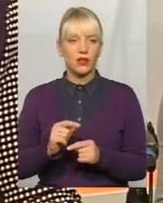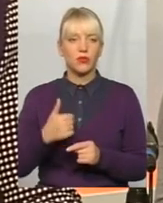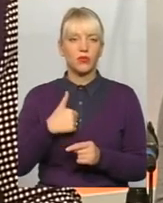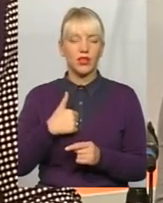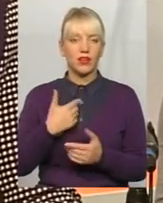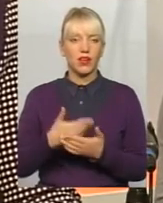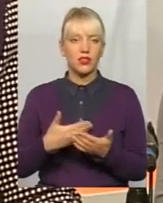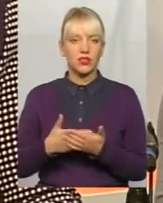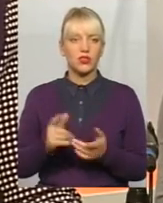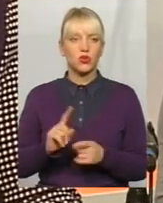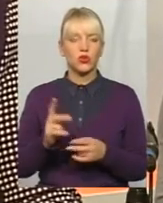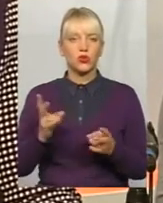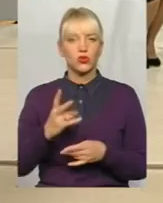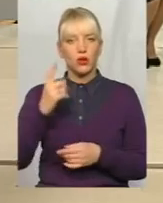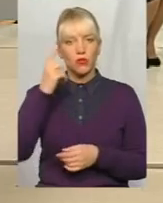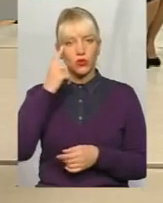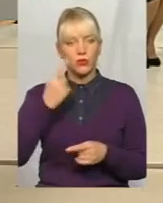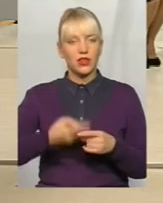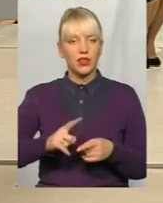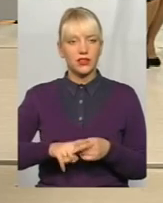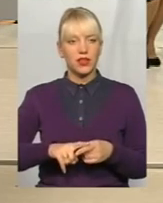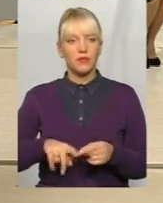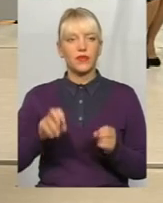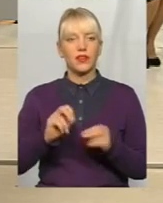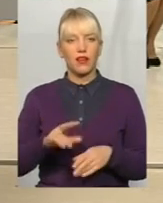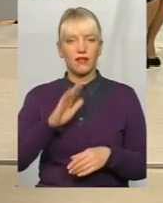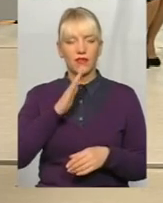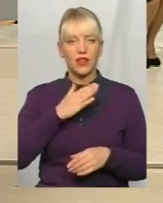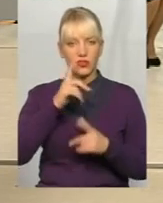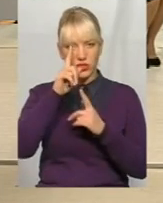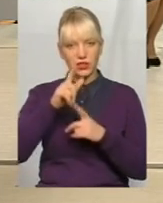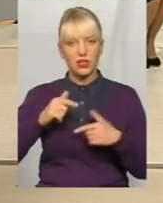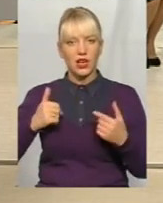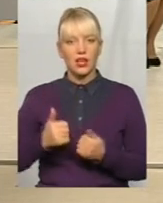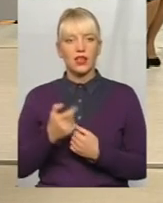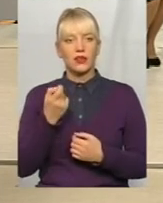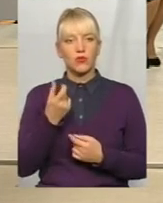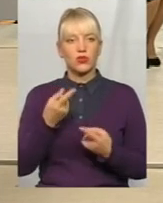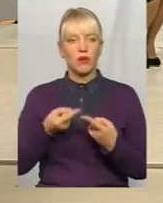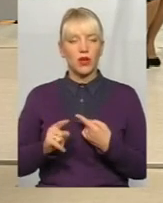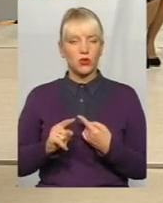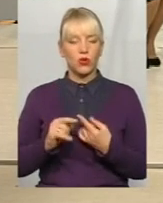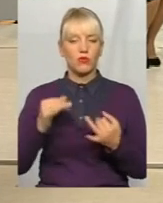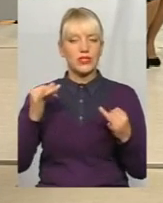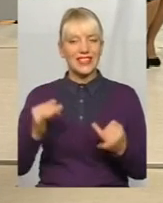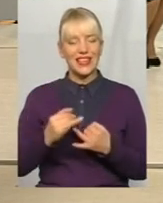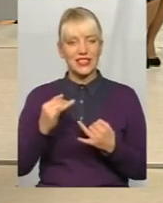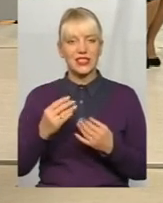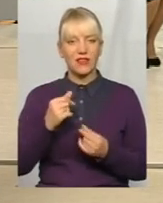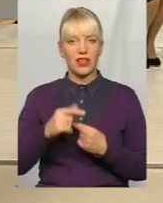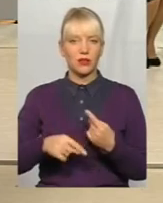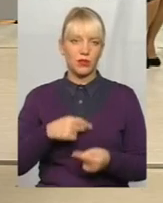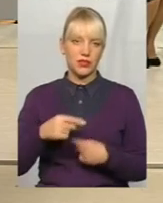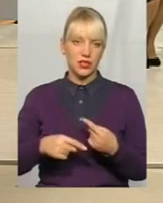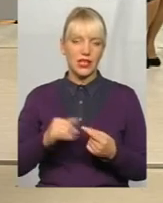кажеться, що потрібно подумати над тем, як в нашій країні зміни, по-другому, заінтересувати бізнес,